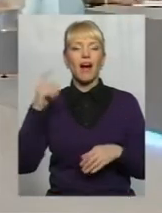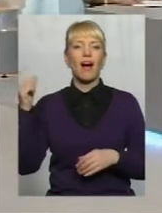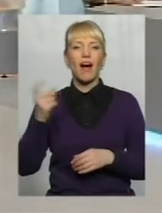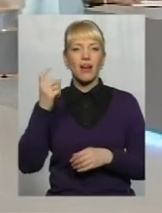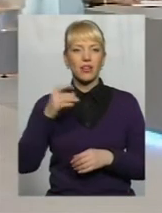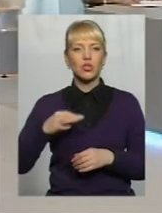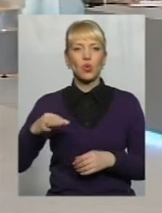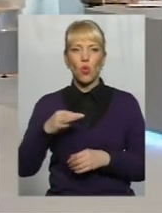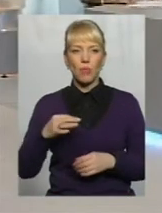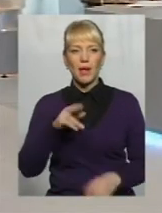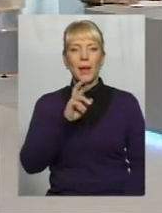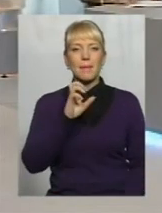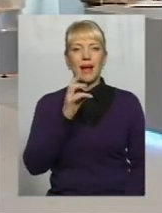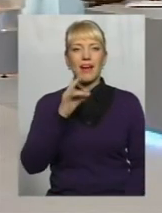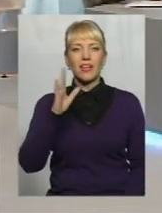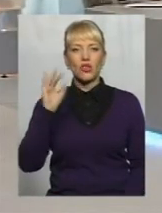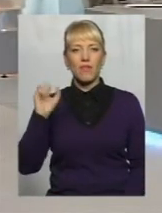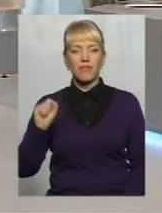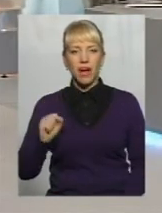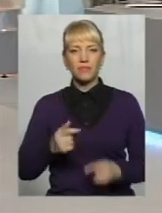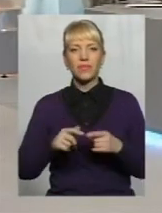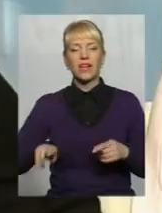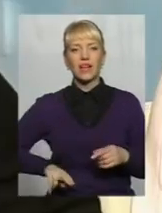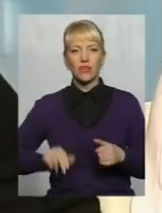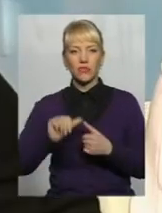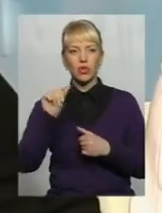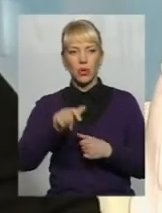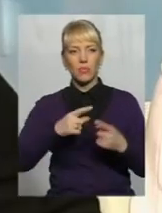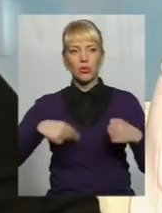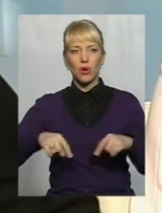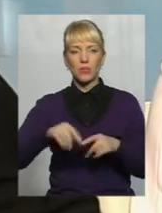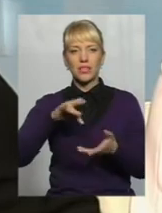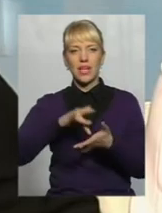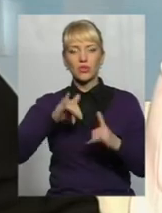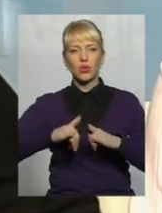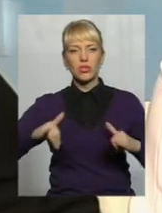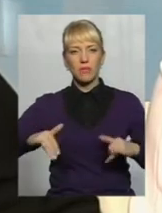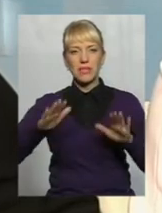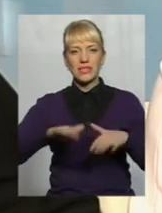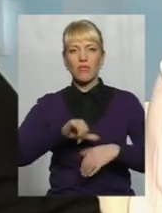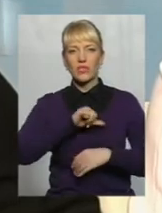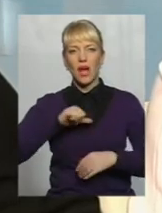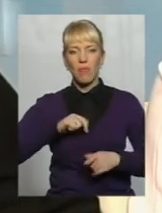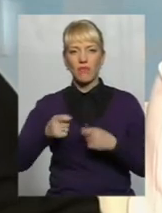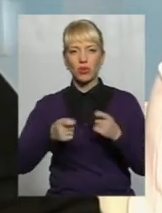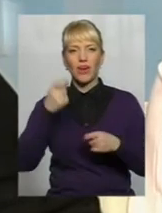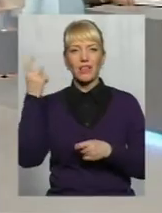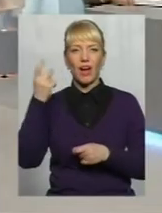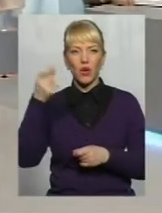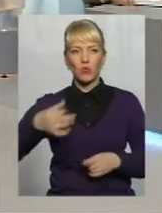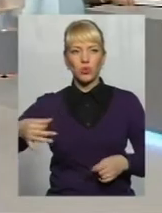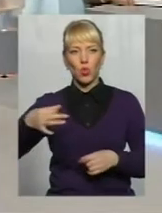Діана Баренова, директор відокремленого підрозділу установи Центр розвитку місцевого самоврядування Харківської області